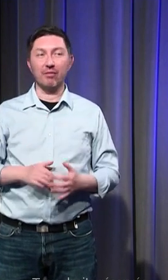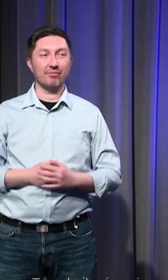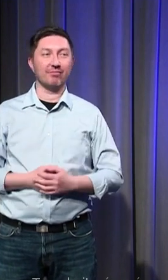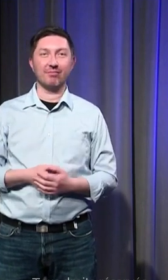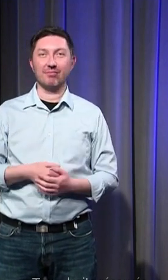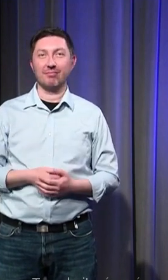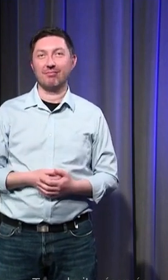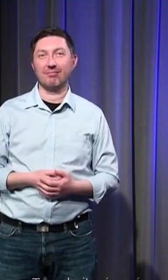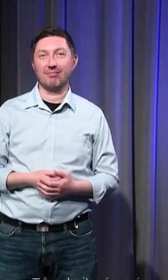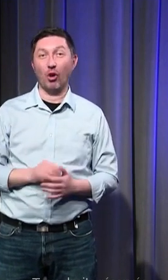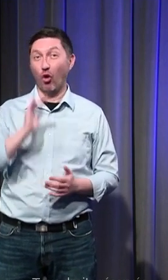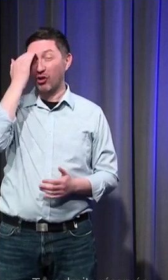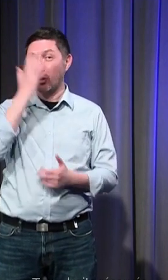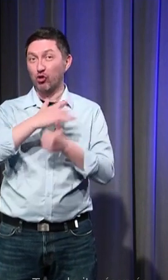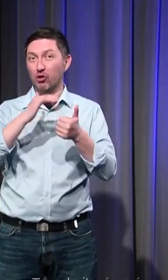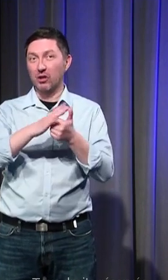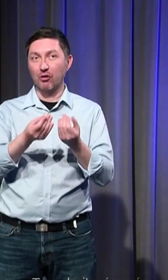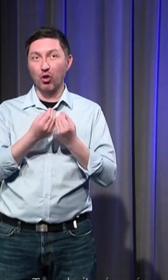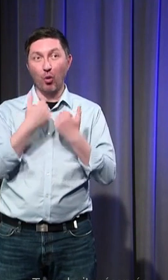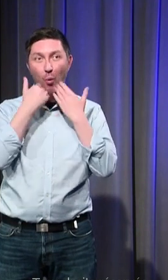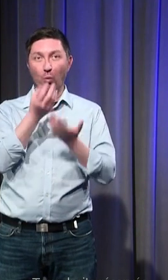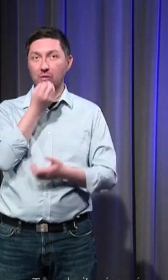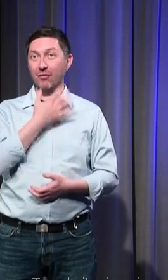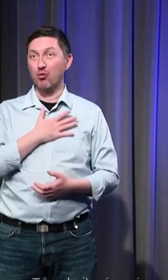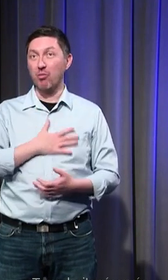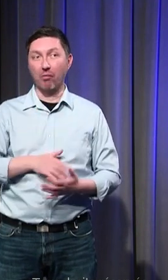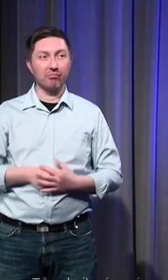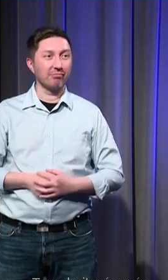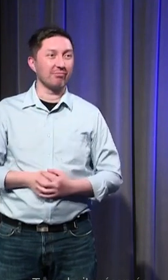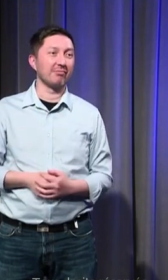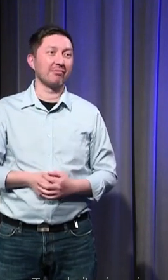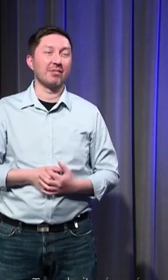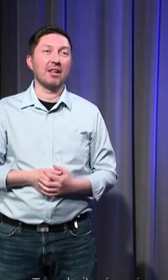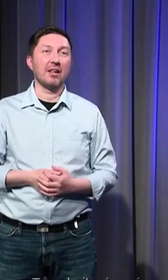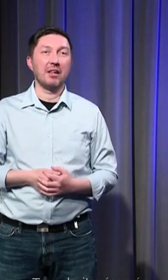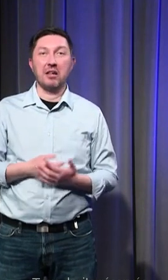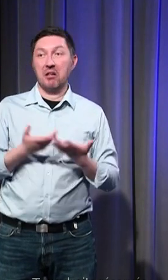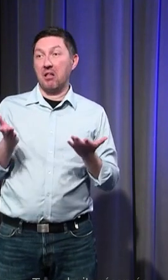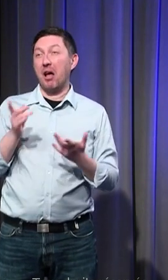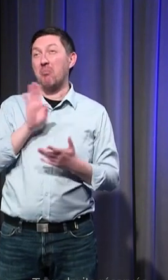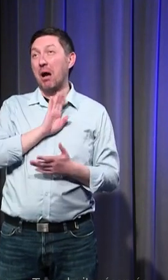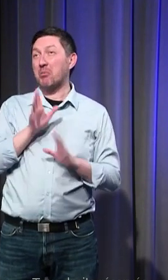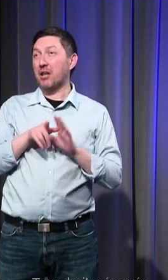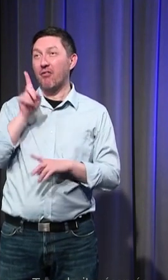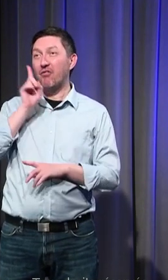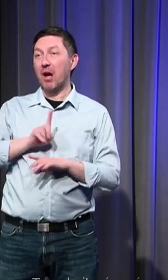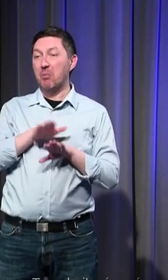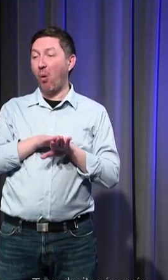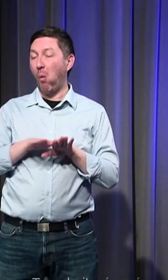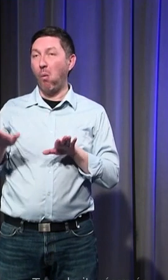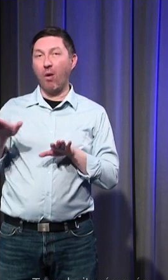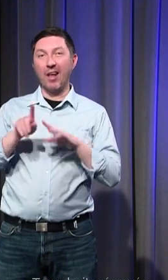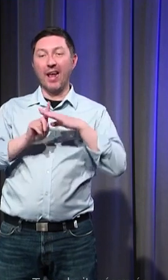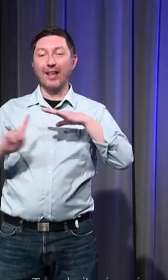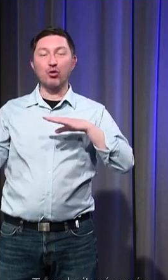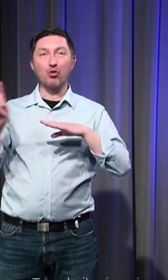sociale également c'est aussi des stratégies d'autorité et d'existence de la part de ces femmes qui sont marginalisées par rapport à l'église par